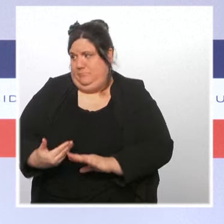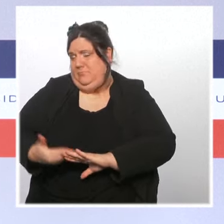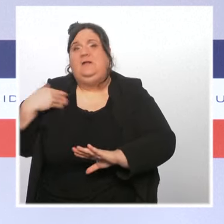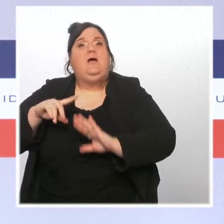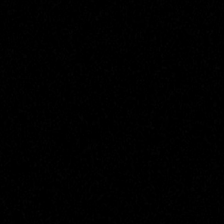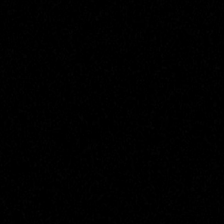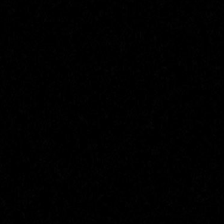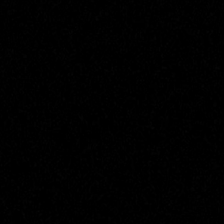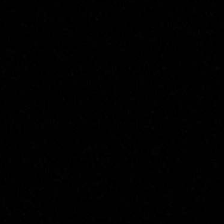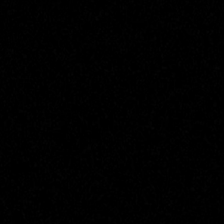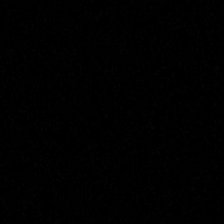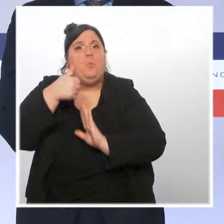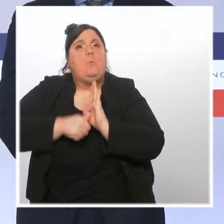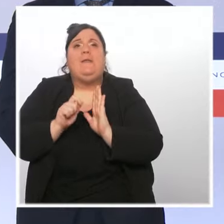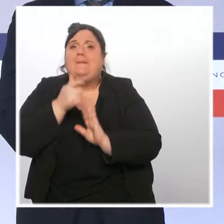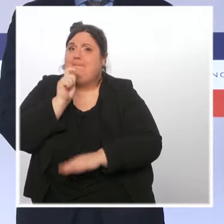2017.